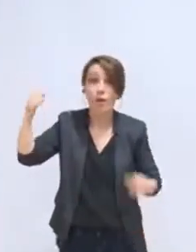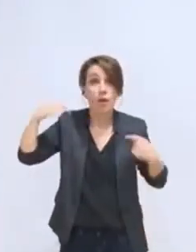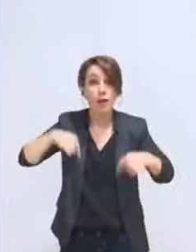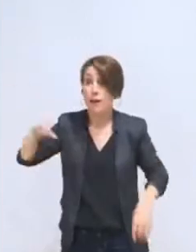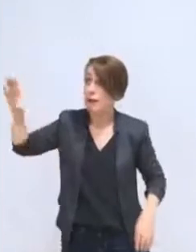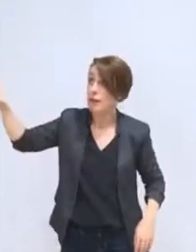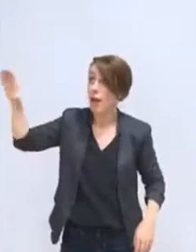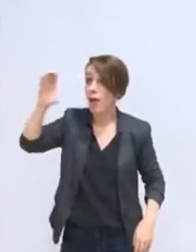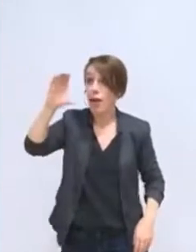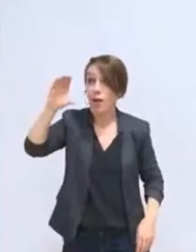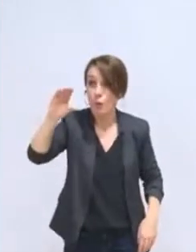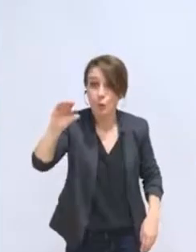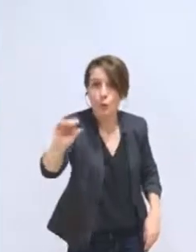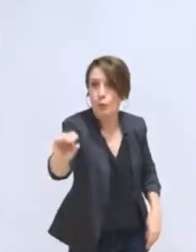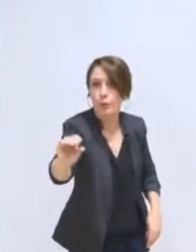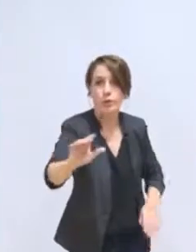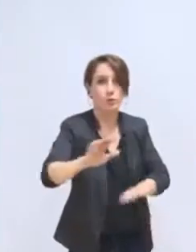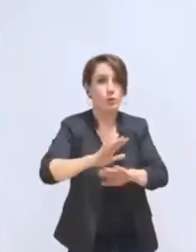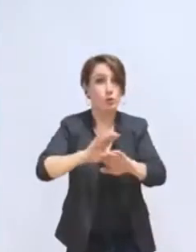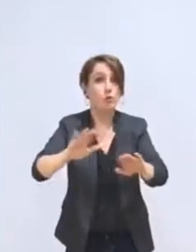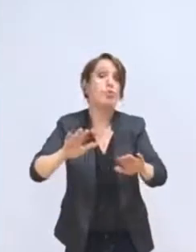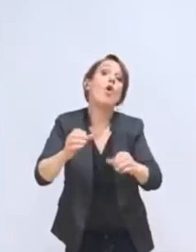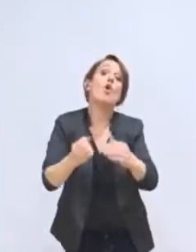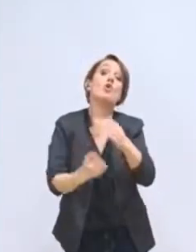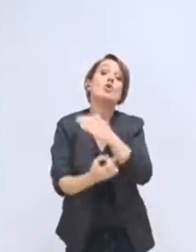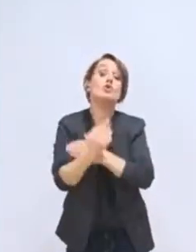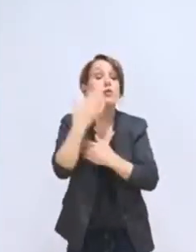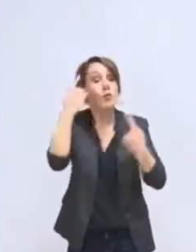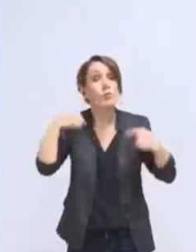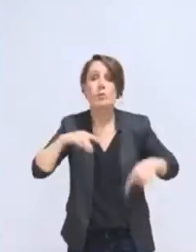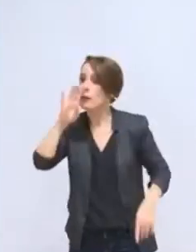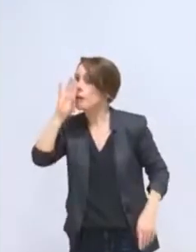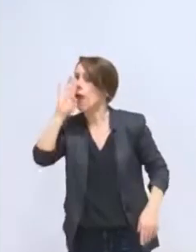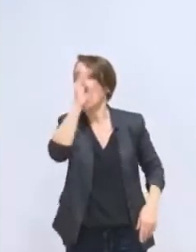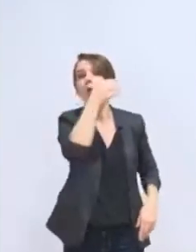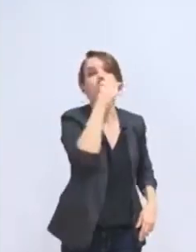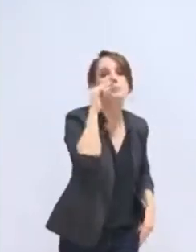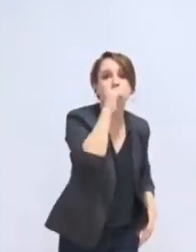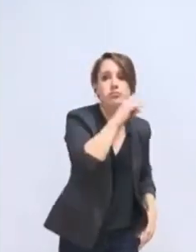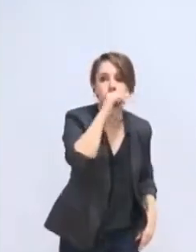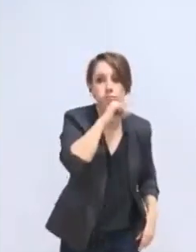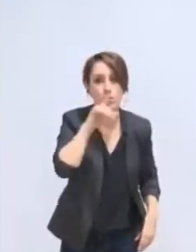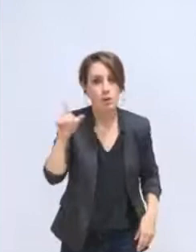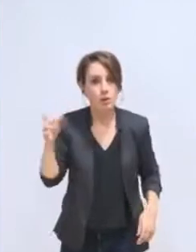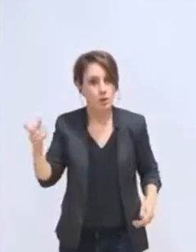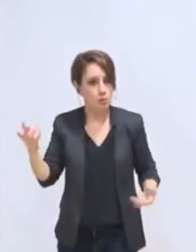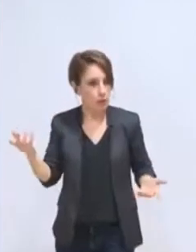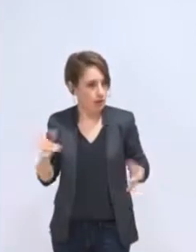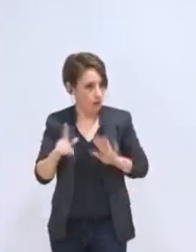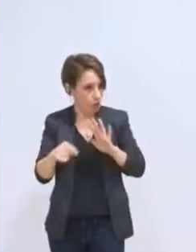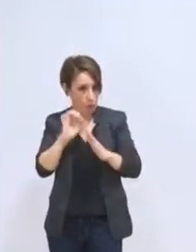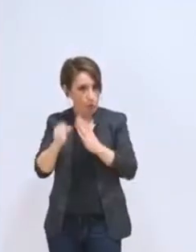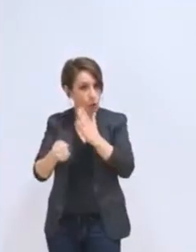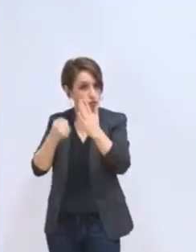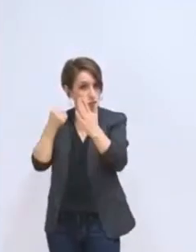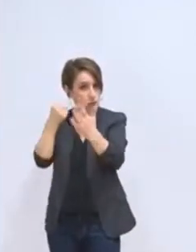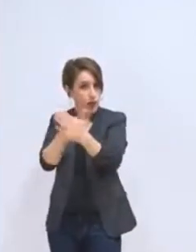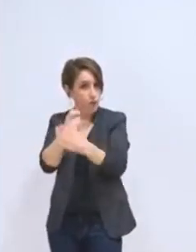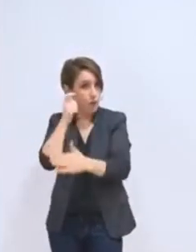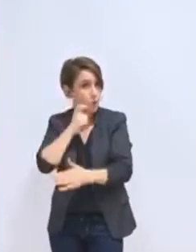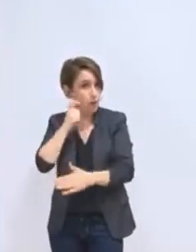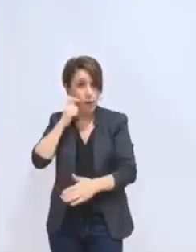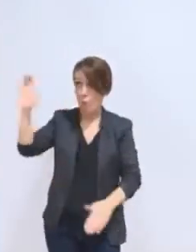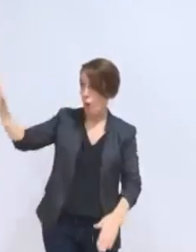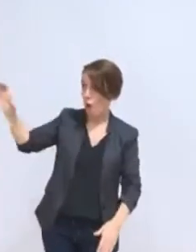renie sa parole, jusqu'à la fin de ce mandat. Et l'économie qui nous est demandée, j'avais lu la